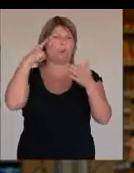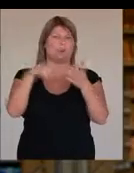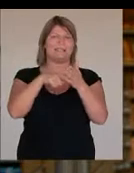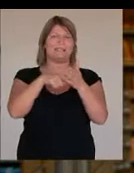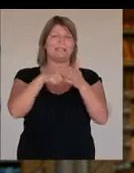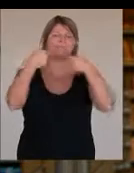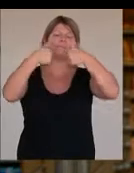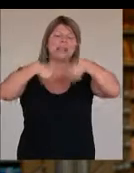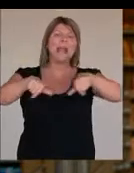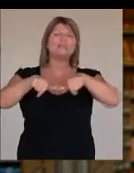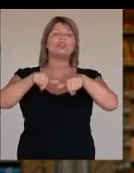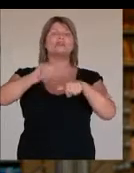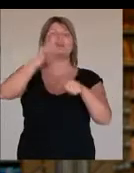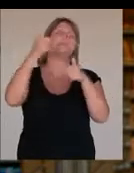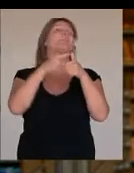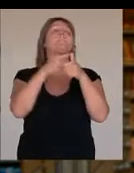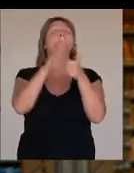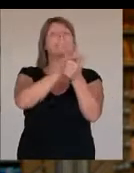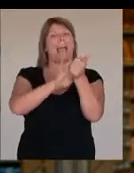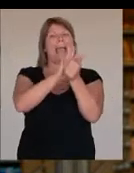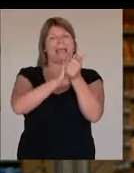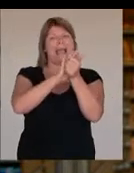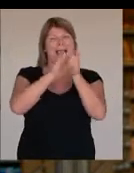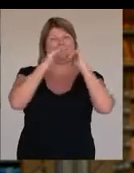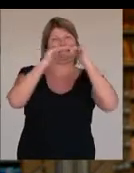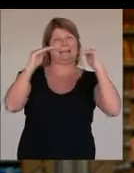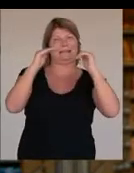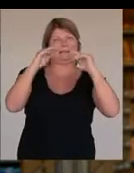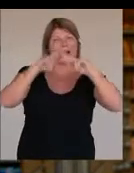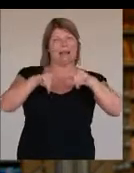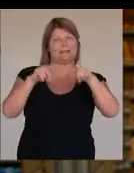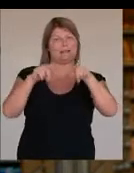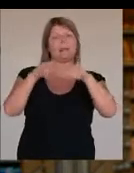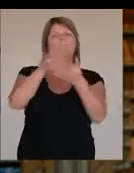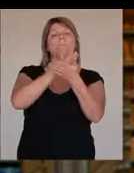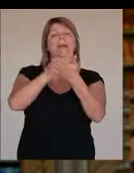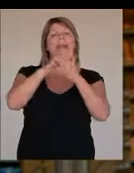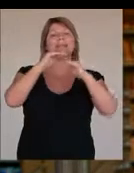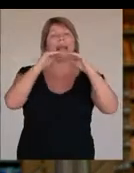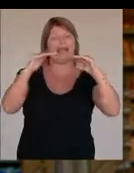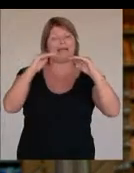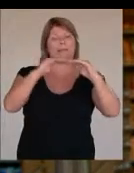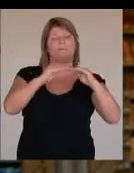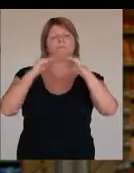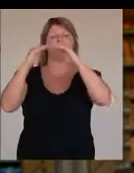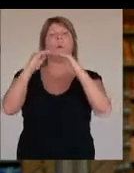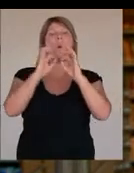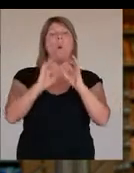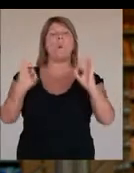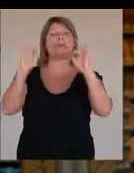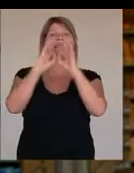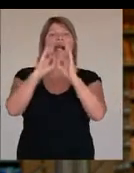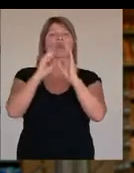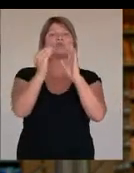célja egy egységes, először is megyei szinten egységes rendszer, majd ezek a megyei szintű egységes könyvtári rendszerek országos